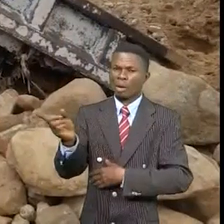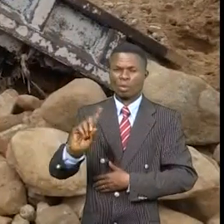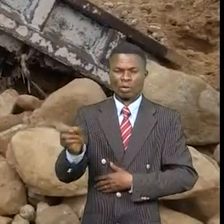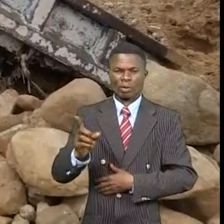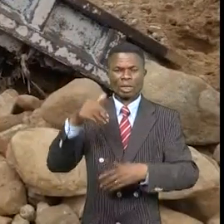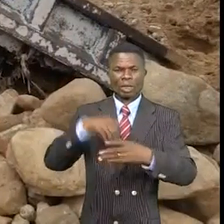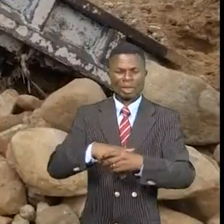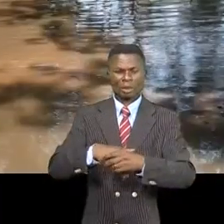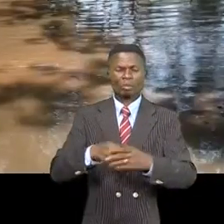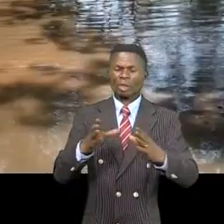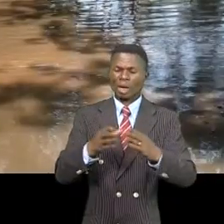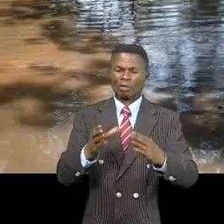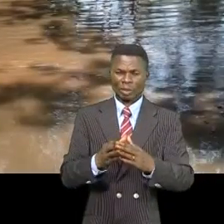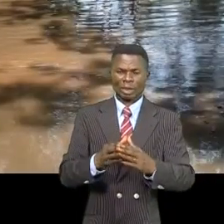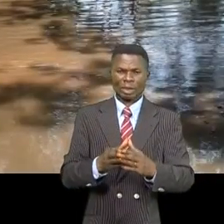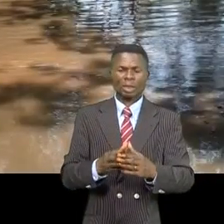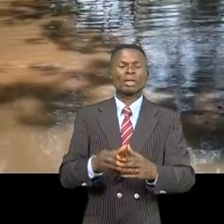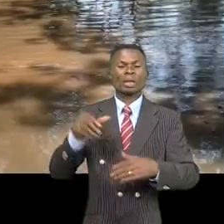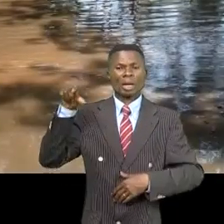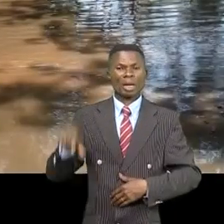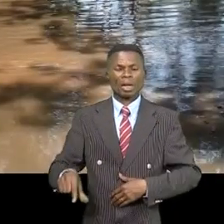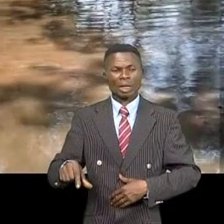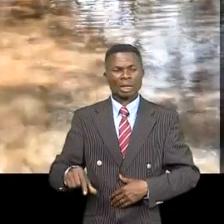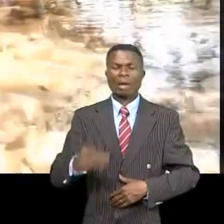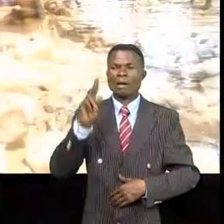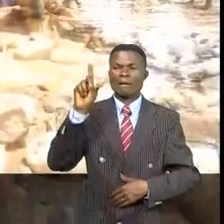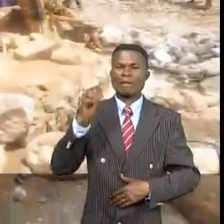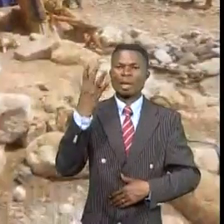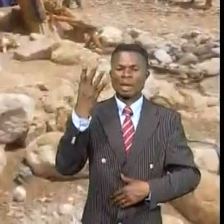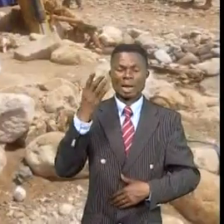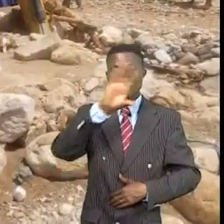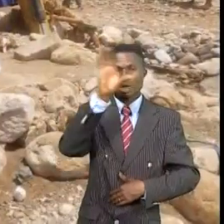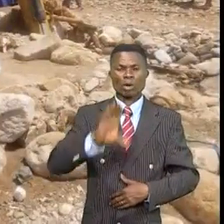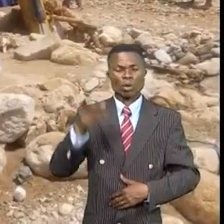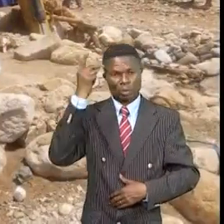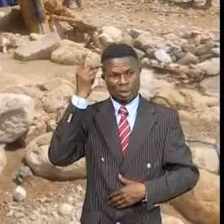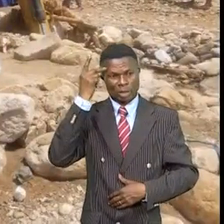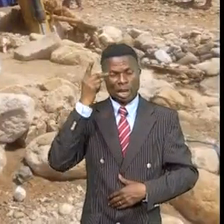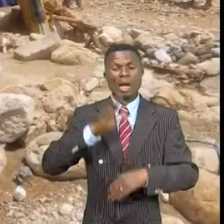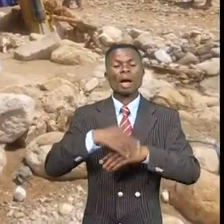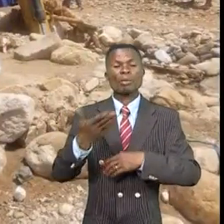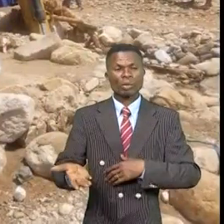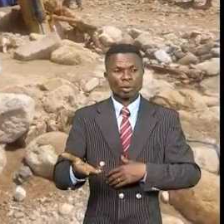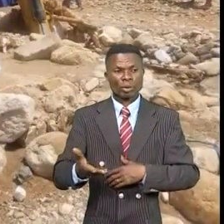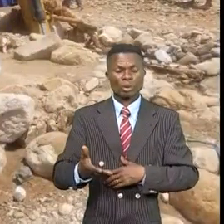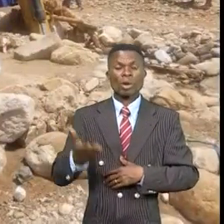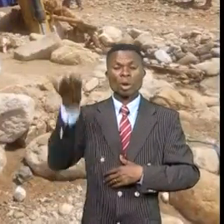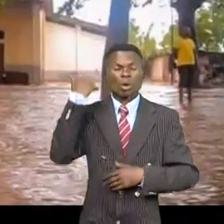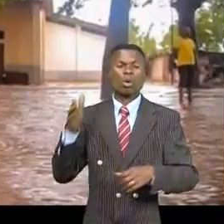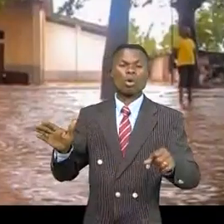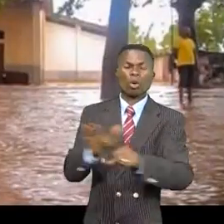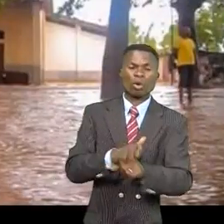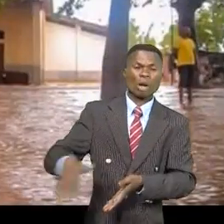'opposent avec acuité dans les quartiers des 24 communes de la capitale. Conséquence, les inondations